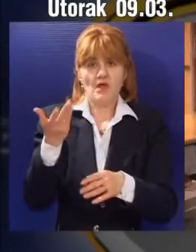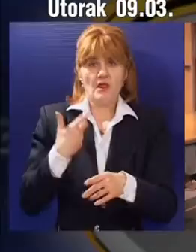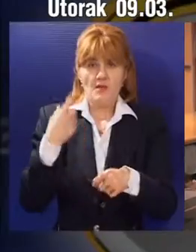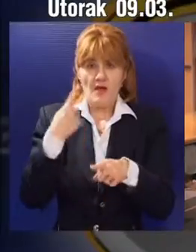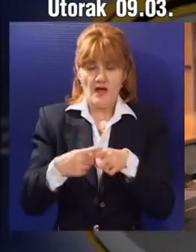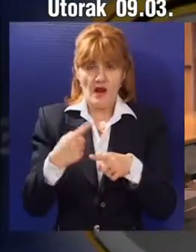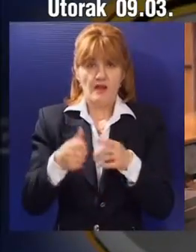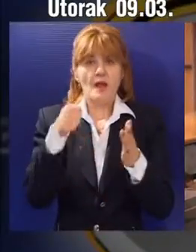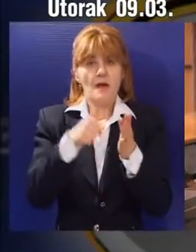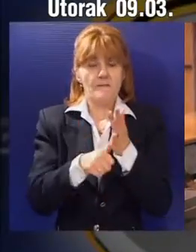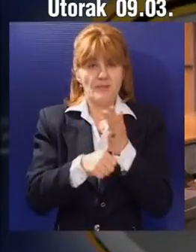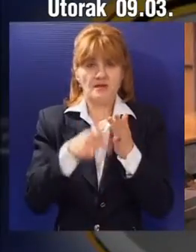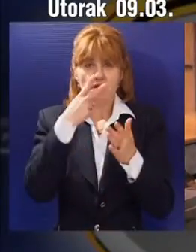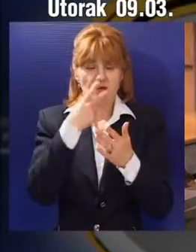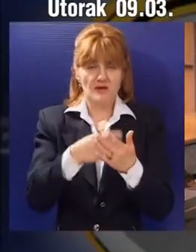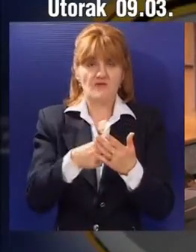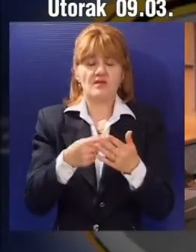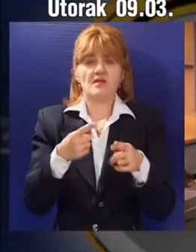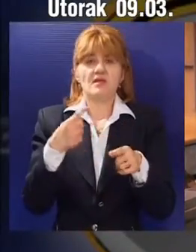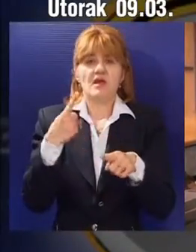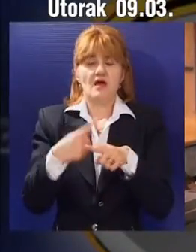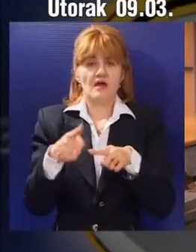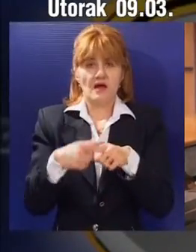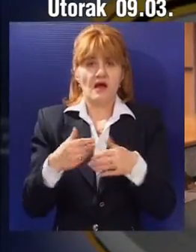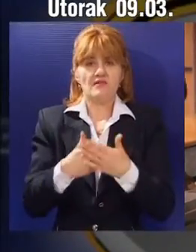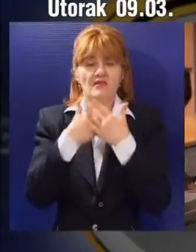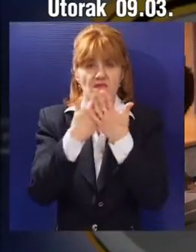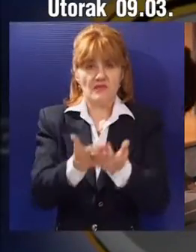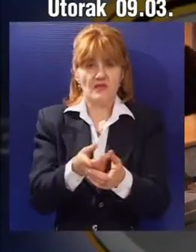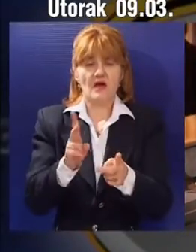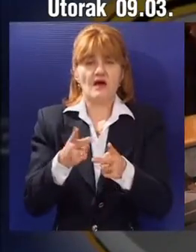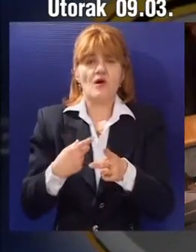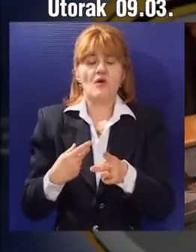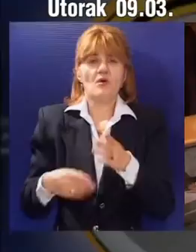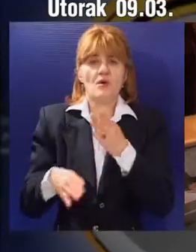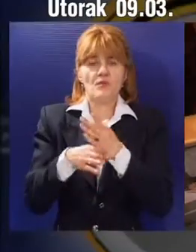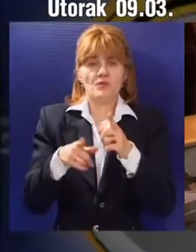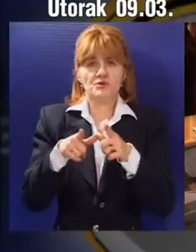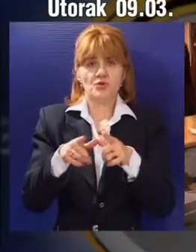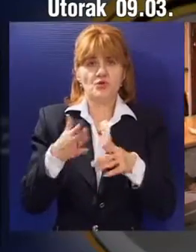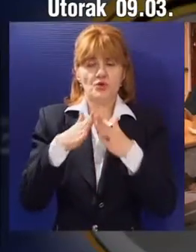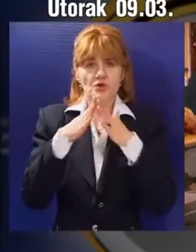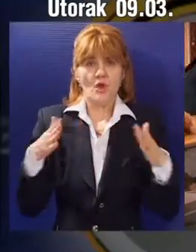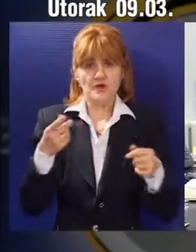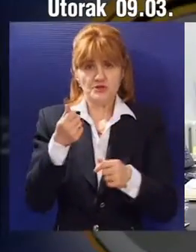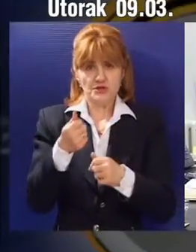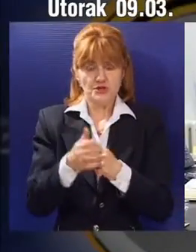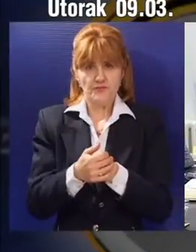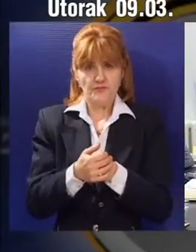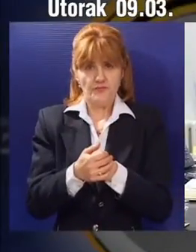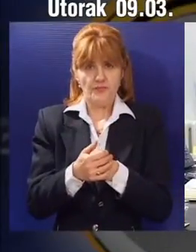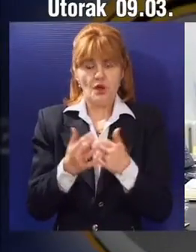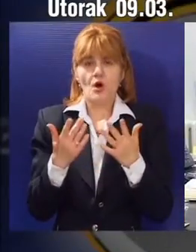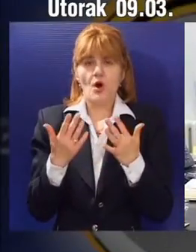čega će banke atraktivnim kamatama akumulirati dinarske depozite iz kojih će plasirati kredite u nacionalnoj valuti. Koliko